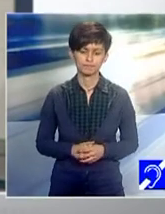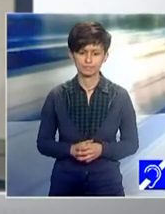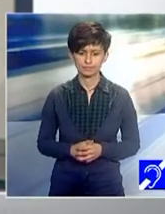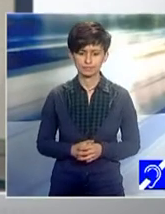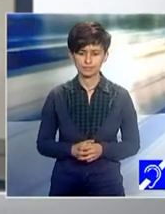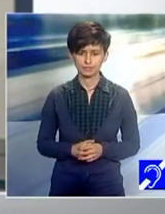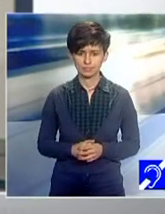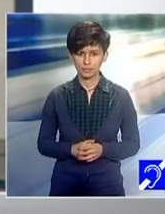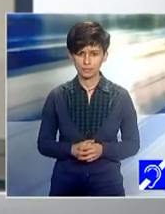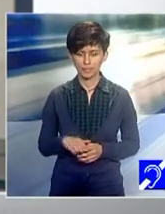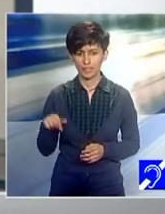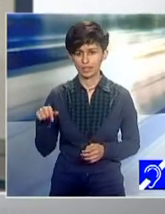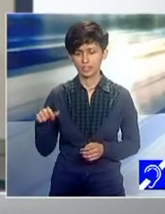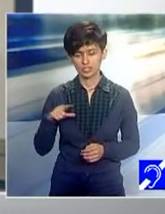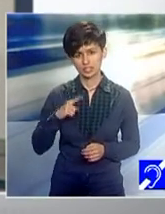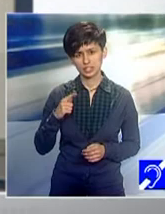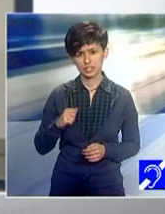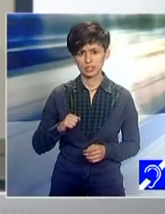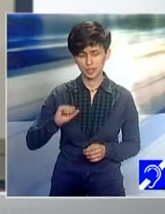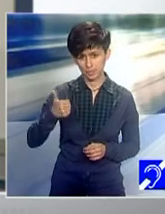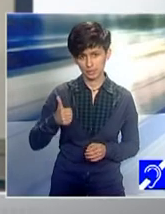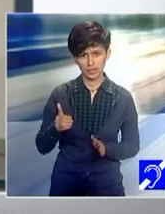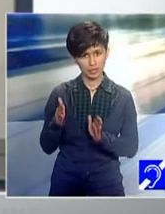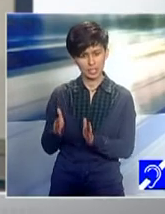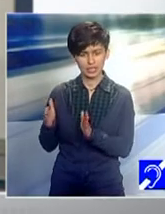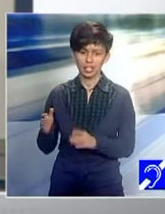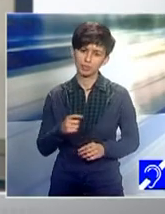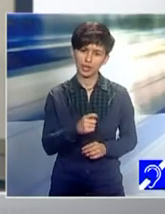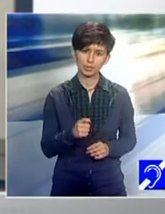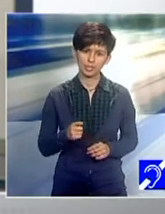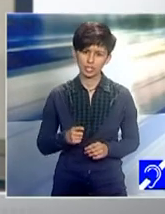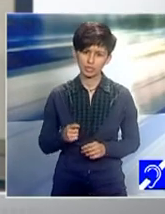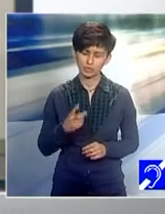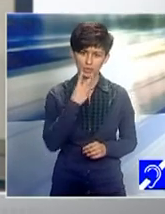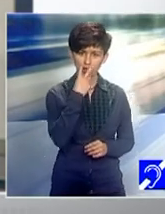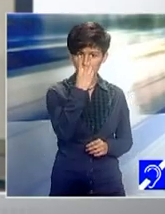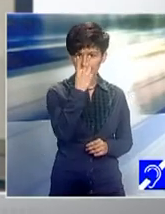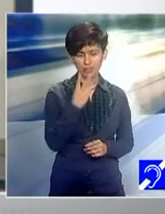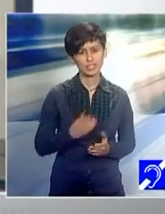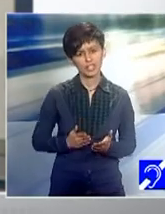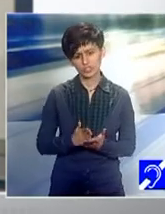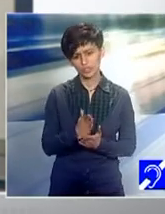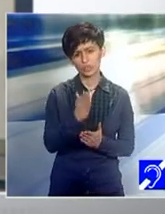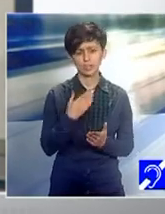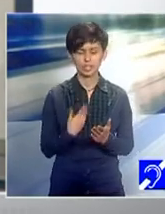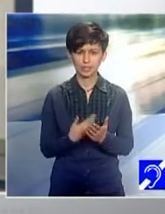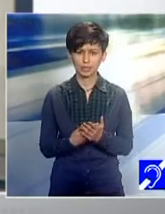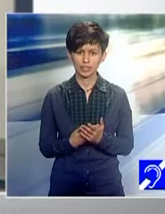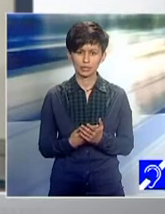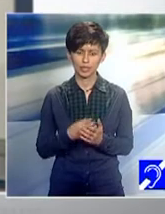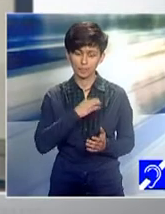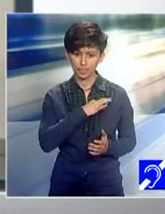Aceasta este prima etapă a proiectului. Vom vedea ce urmează, pentru că, de fapt, și